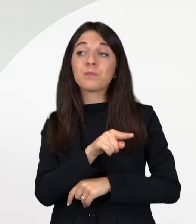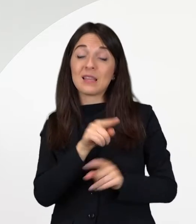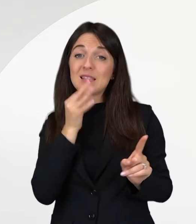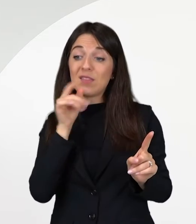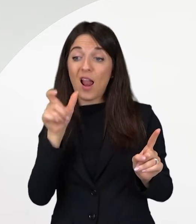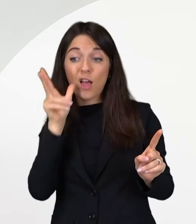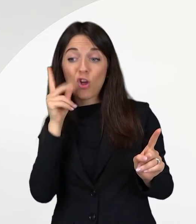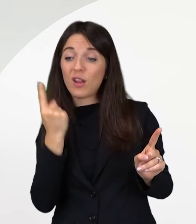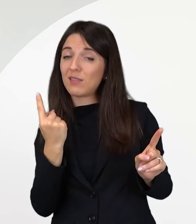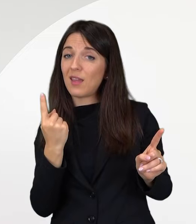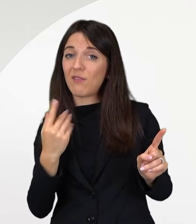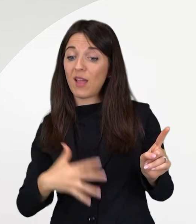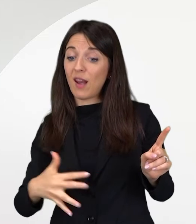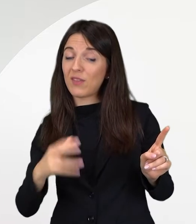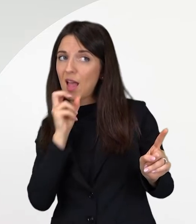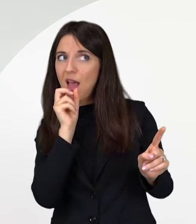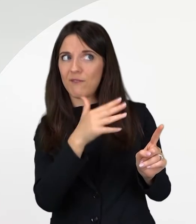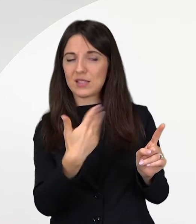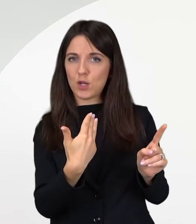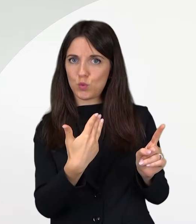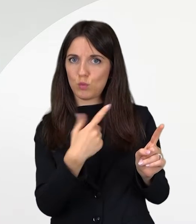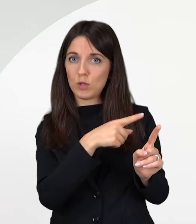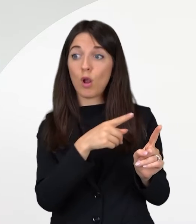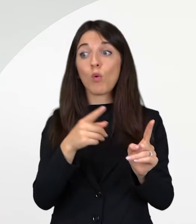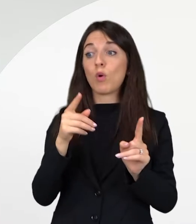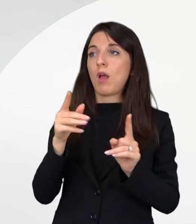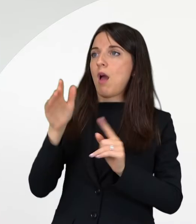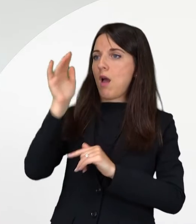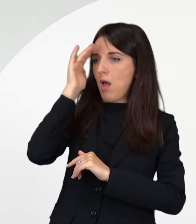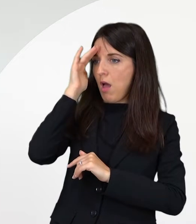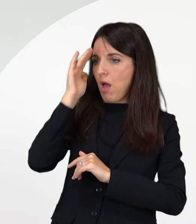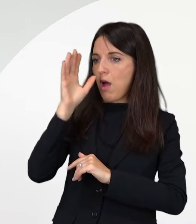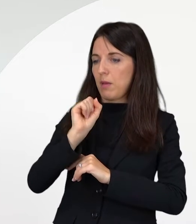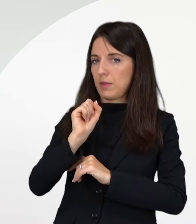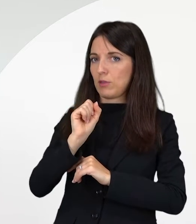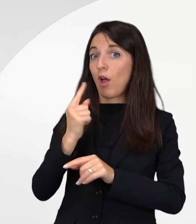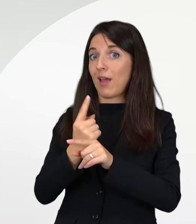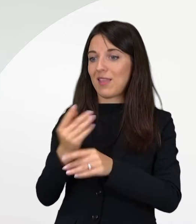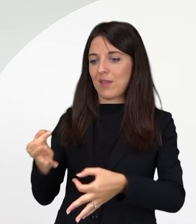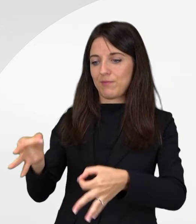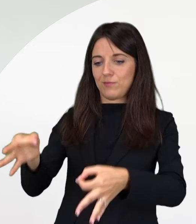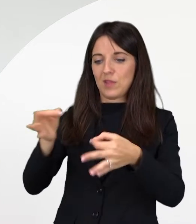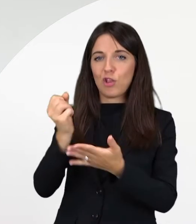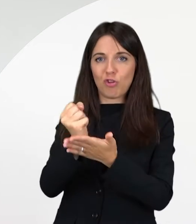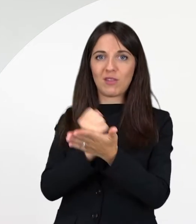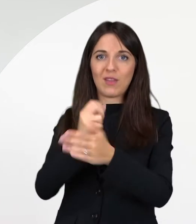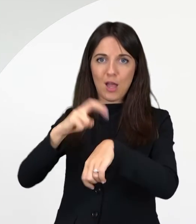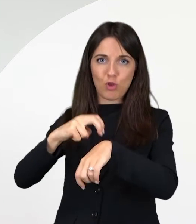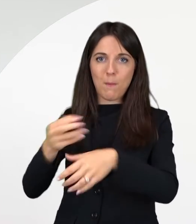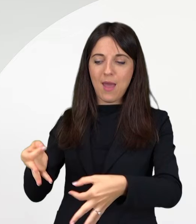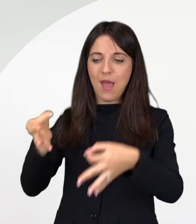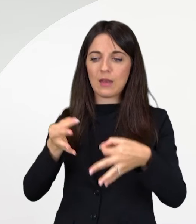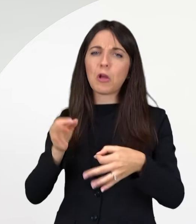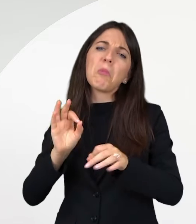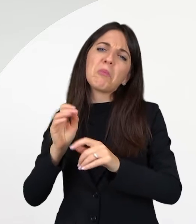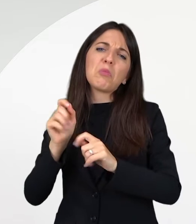quindi dovrà essere informato tempestivamente dello stato di gravidanza della donna, che presenterà un certificato medico che